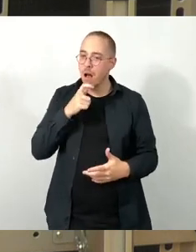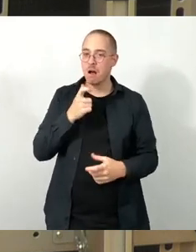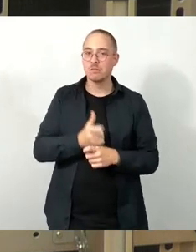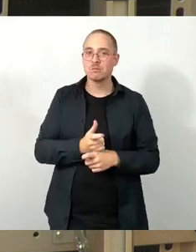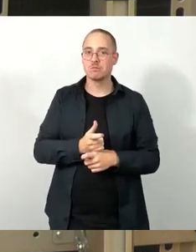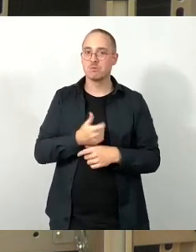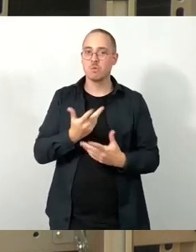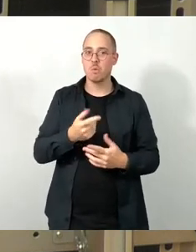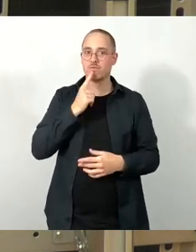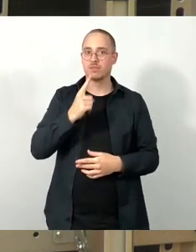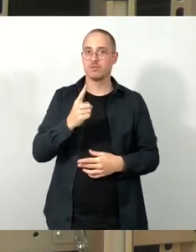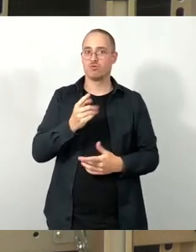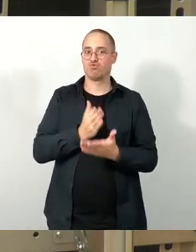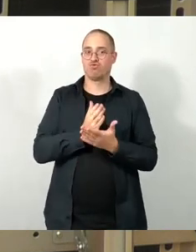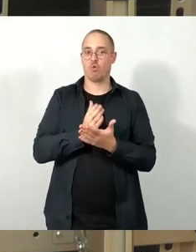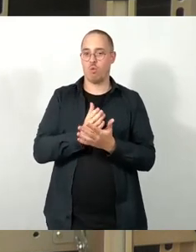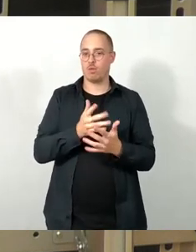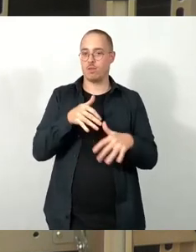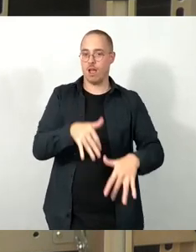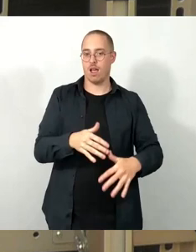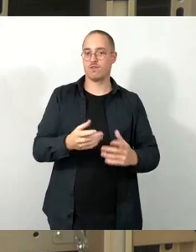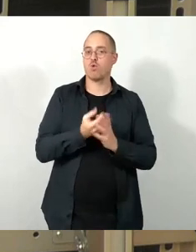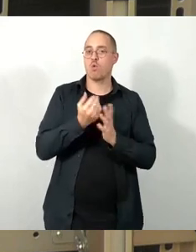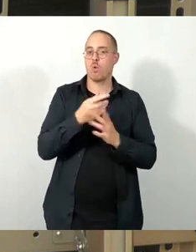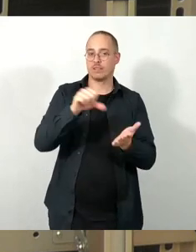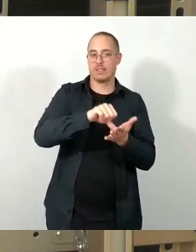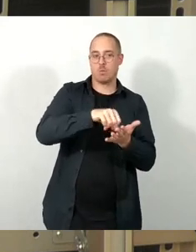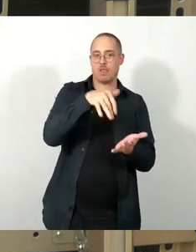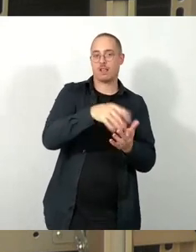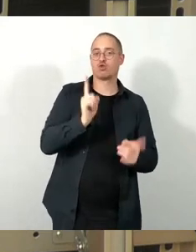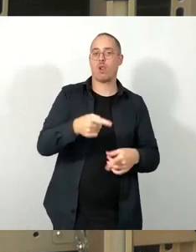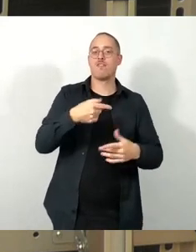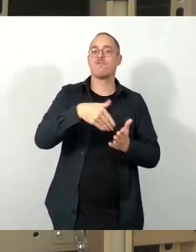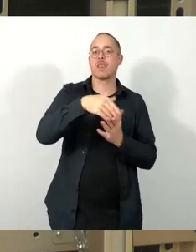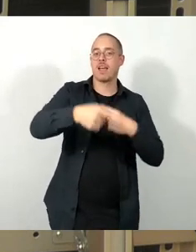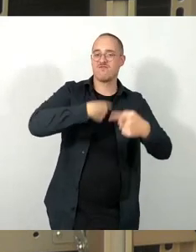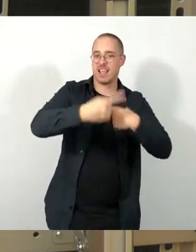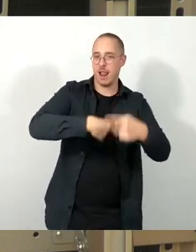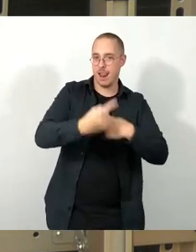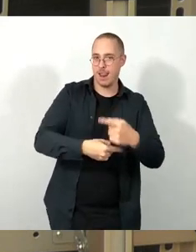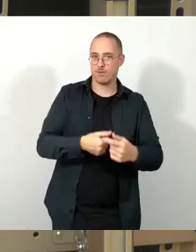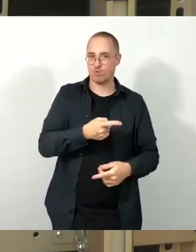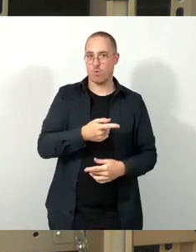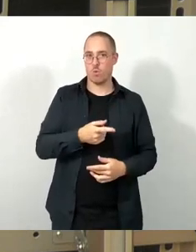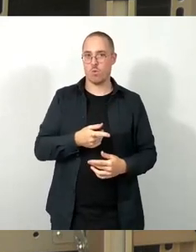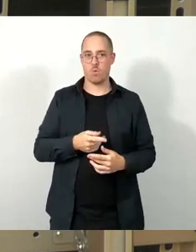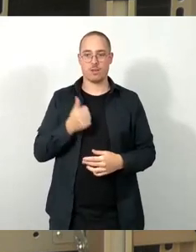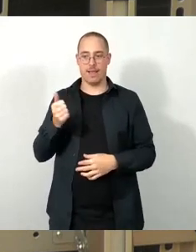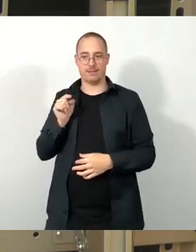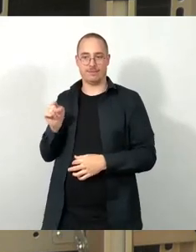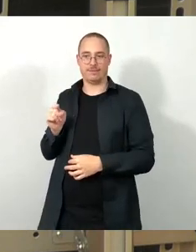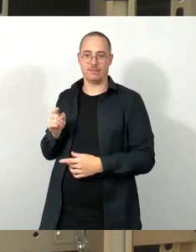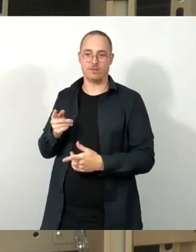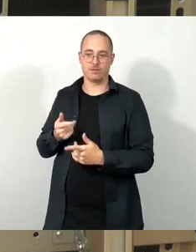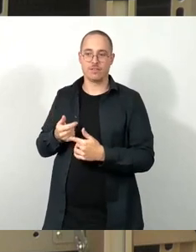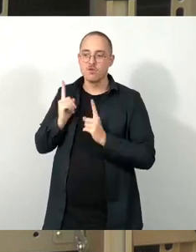Kulturnachbarschaftszentren geht, die weiterentwickelt werden sollen. Und eines, was jetzt erst mal in der Pipeline ist und wo das Thema barrierefrei